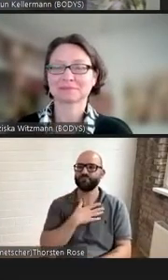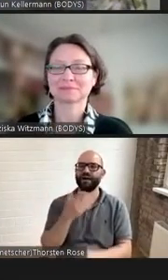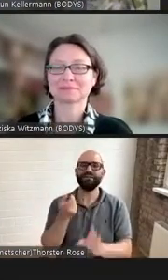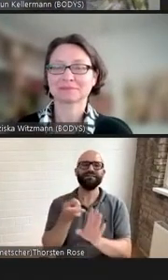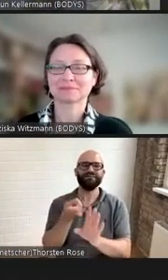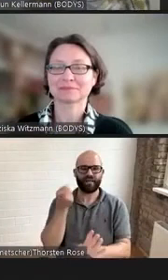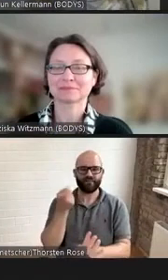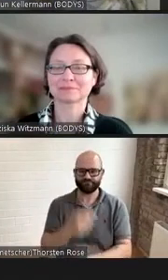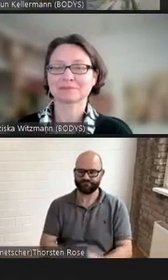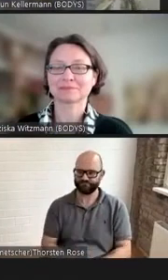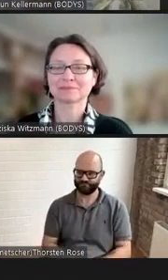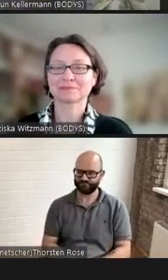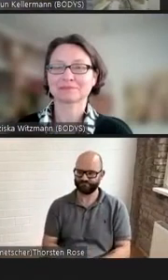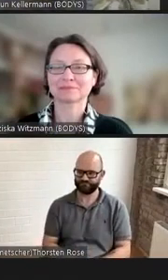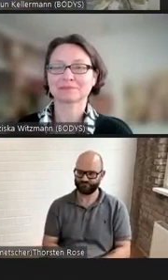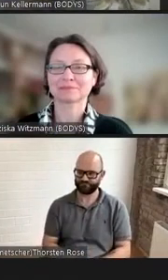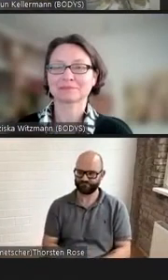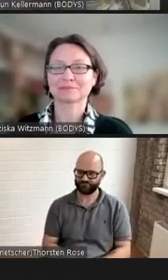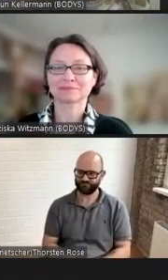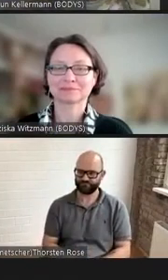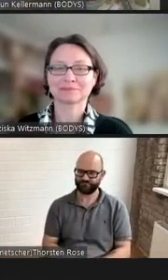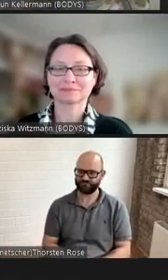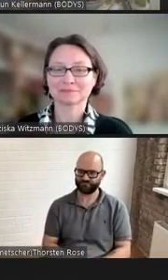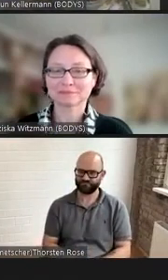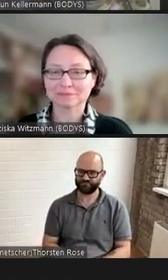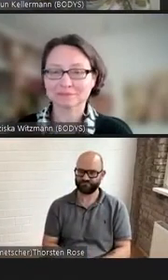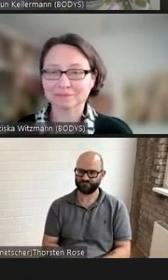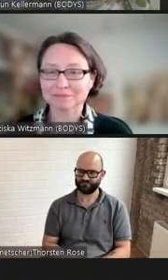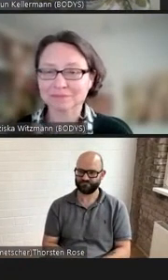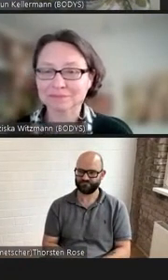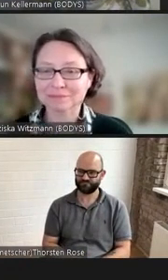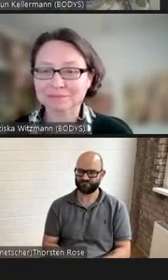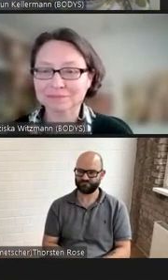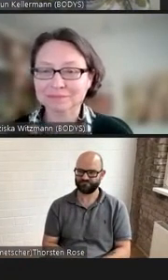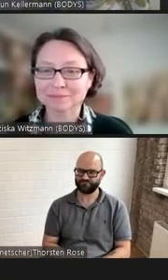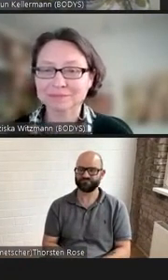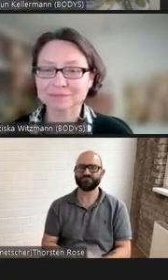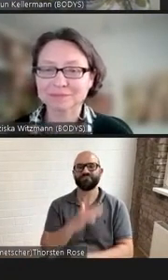die ich verwendet habe Vielen Dank